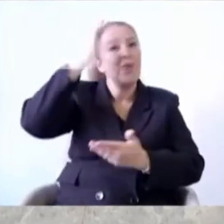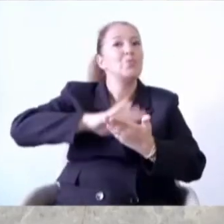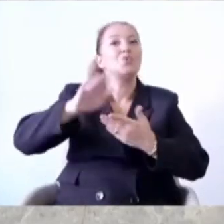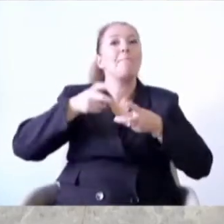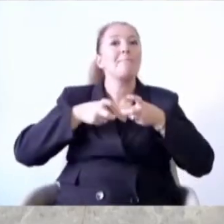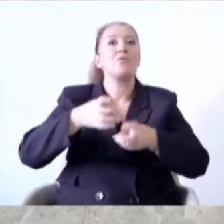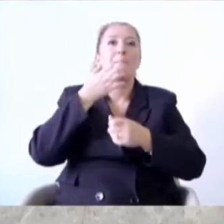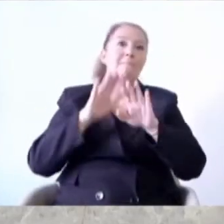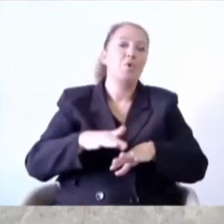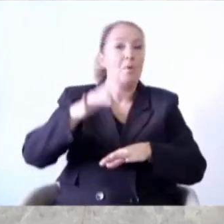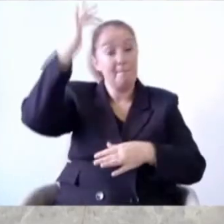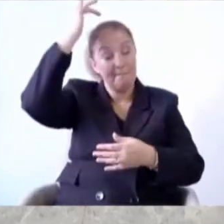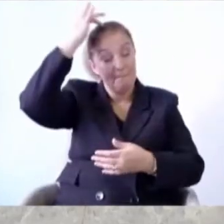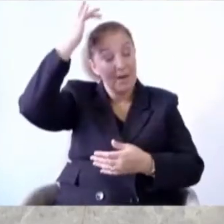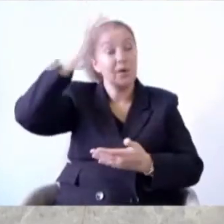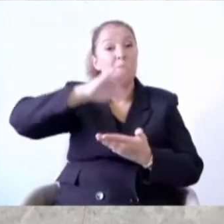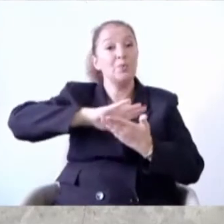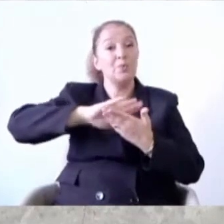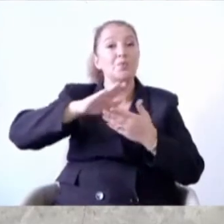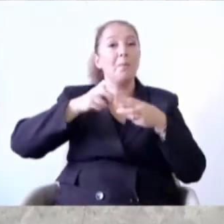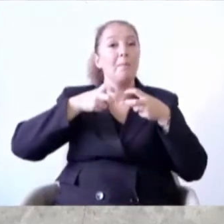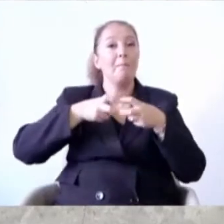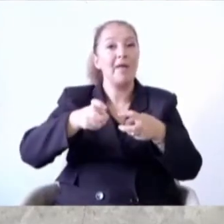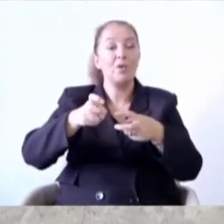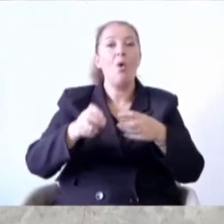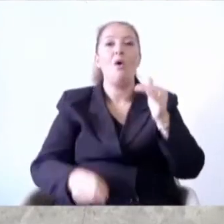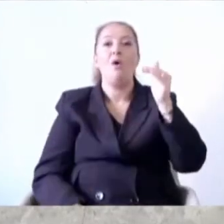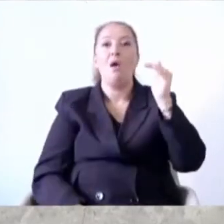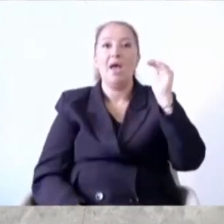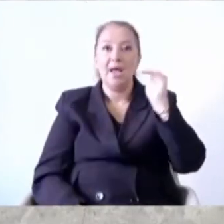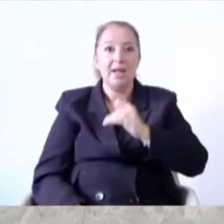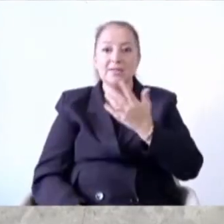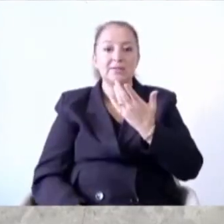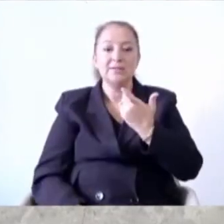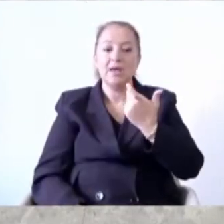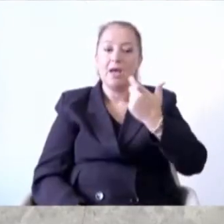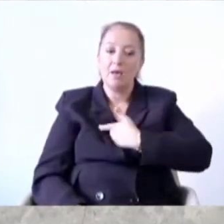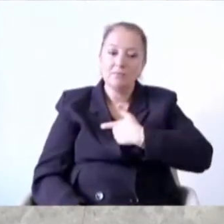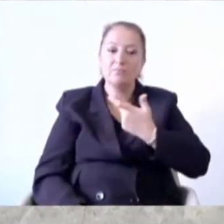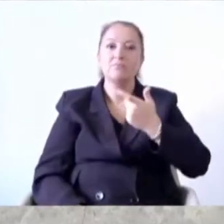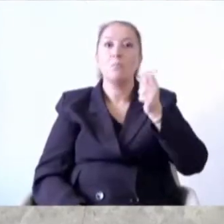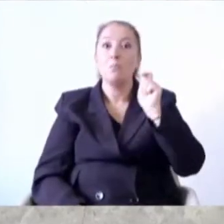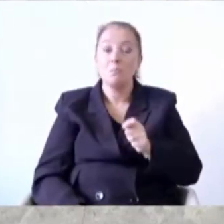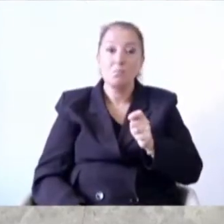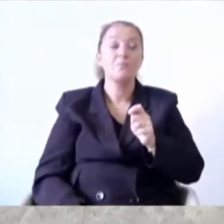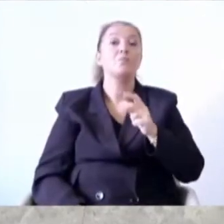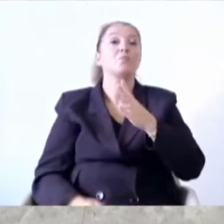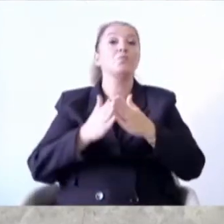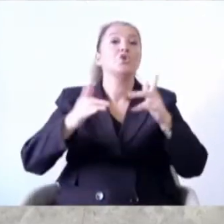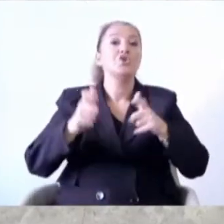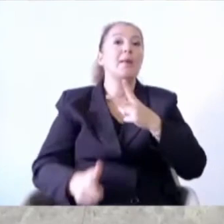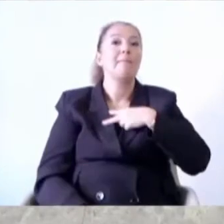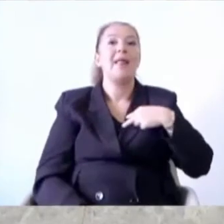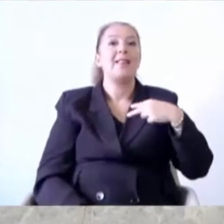Beylikdüzü metrosunun gelişinin koşulu şartı Büyükşehir Belediyesi'nin bulduğu